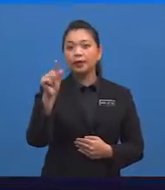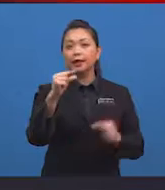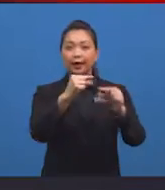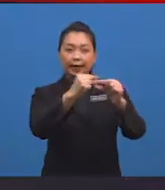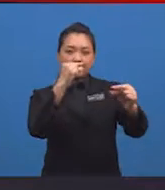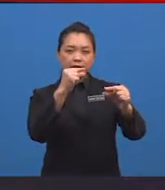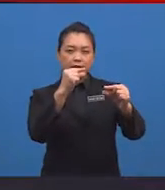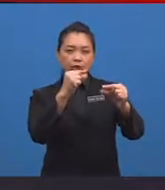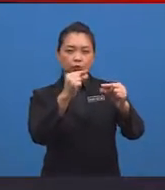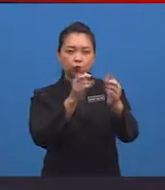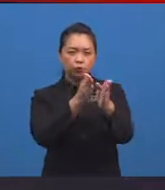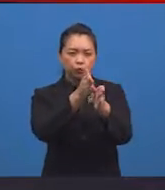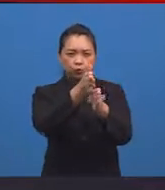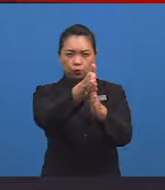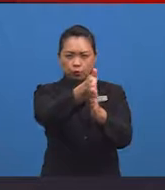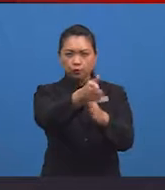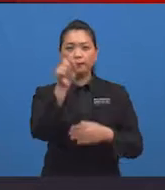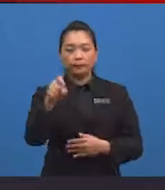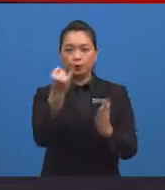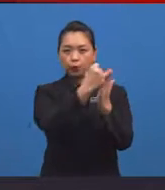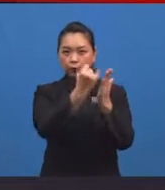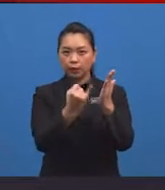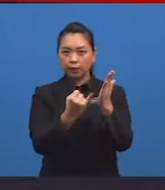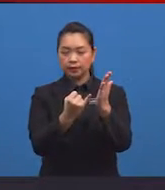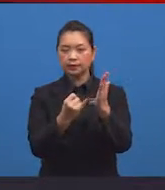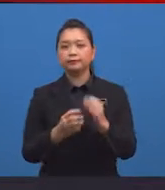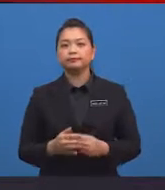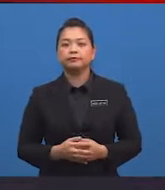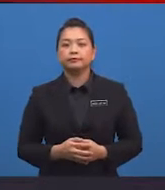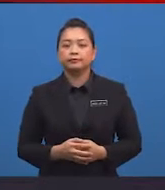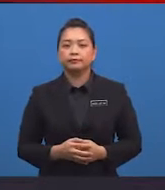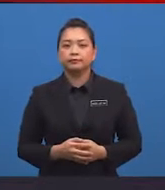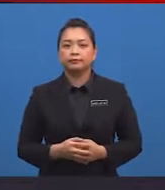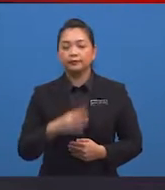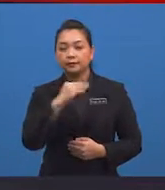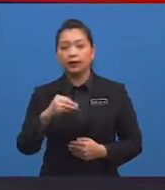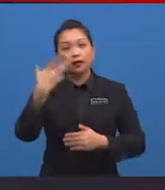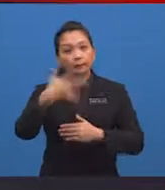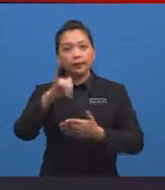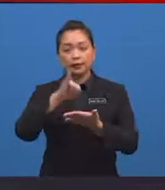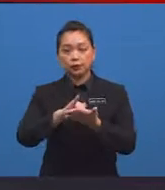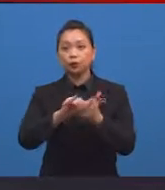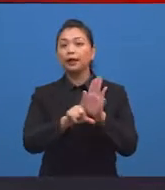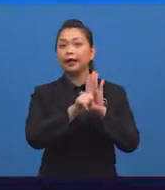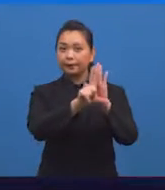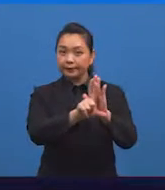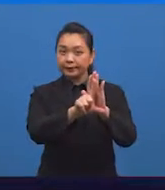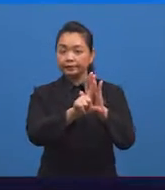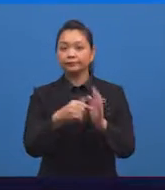sahaja yang perlu dilukis dengan pembaris dan kemudian labelkan